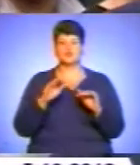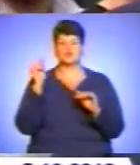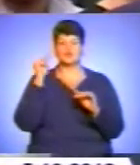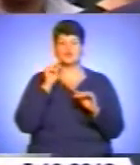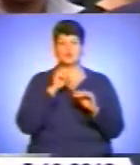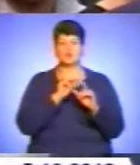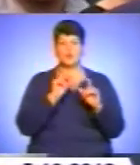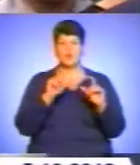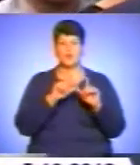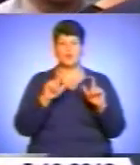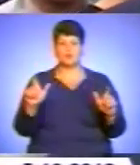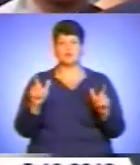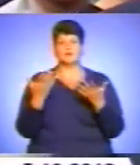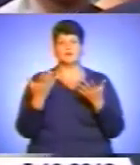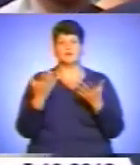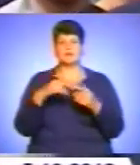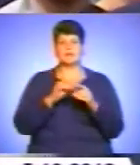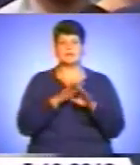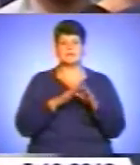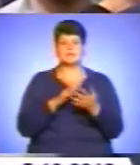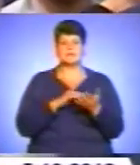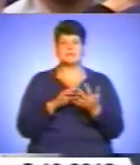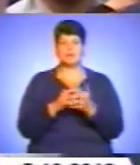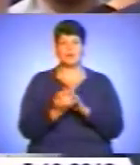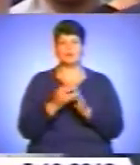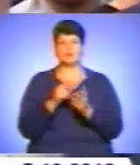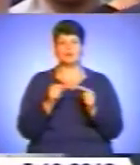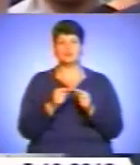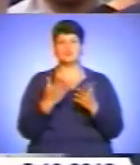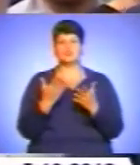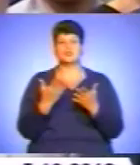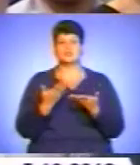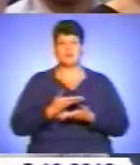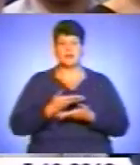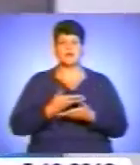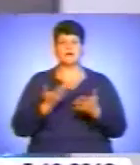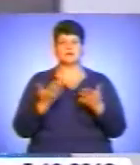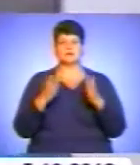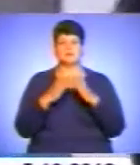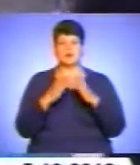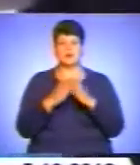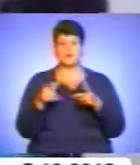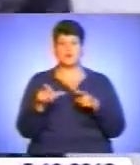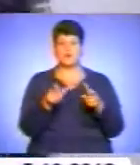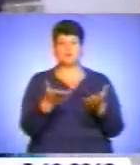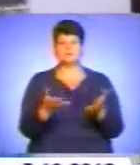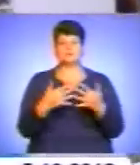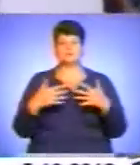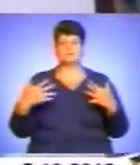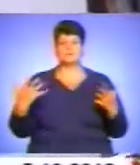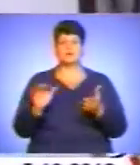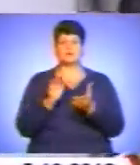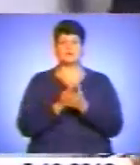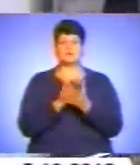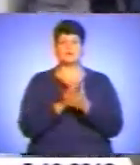населенних пунктів, життя, дорог і так далі. Узнайомився Микола Азарові з